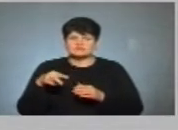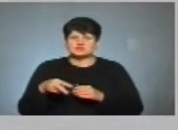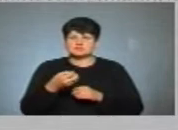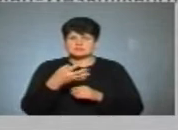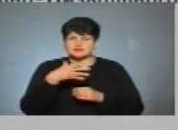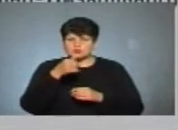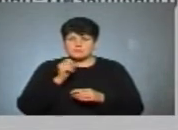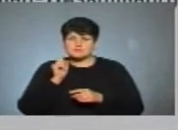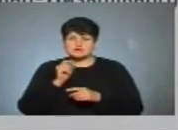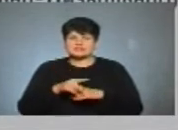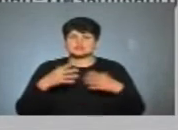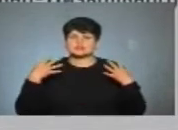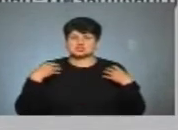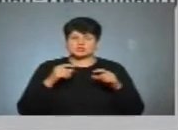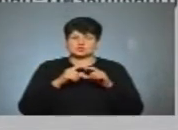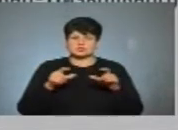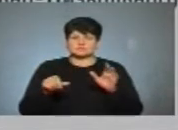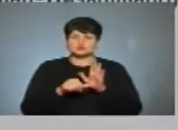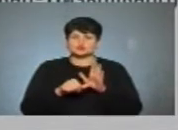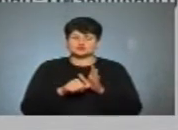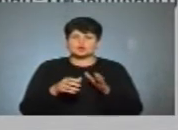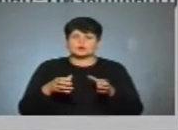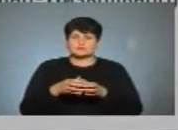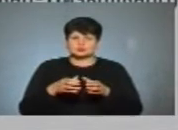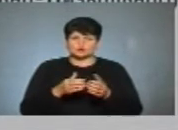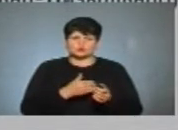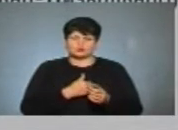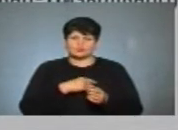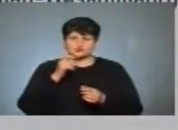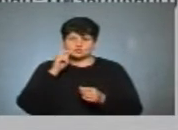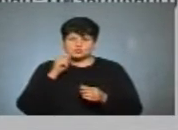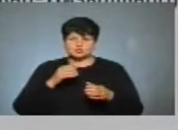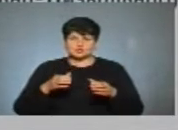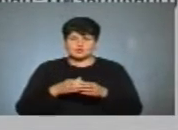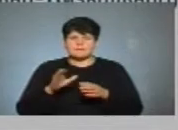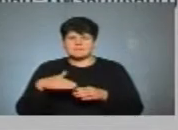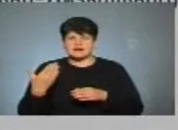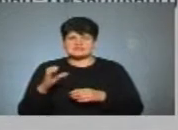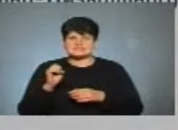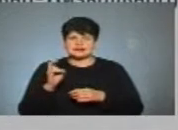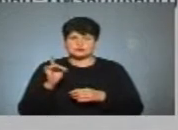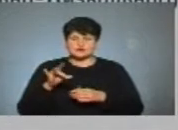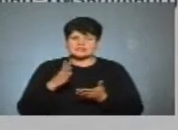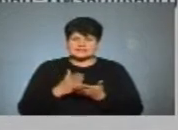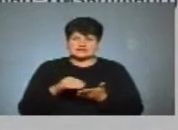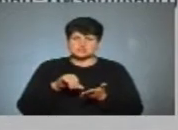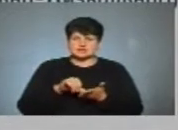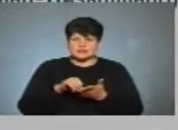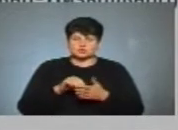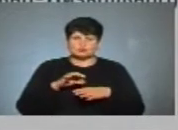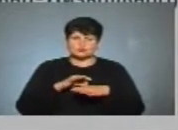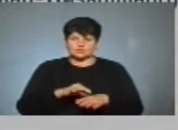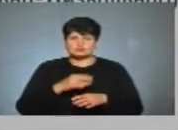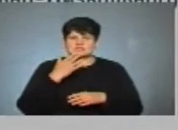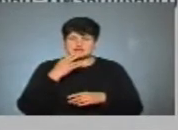призначений начальником штабу 6-го батальйону добровольчого українського корпусу «Правий сектор». Є членом проводу національно